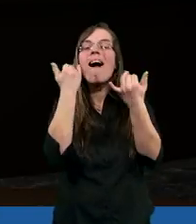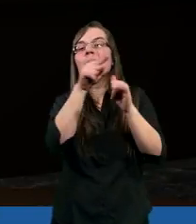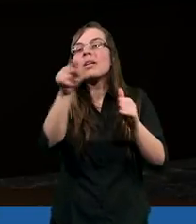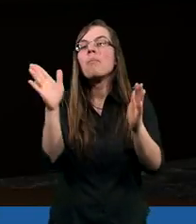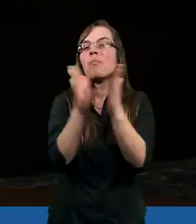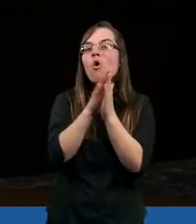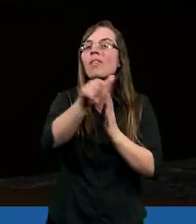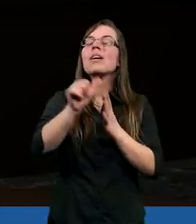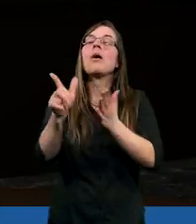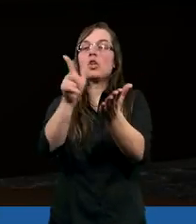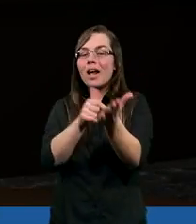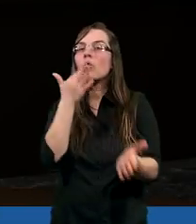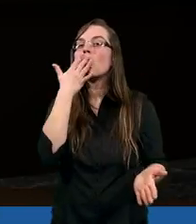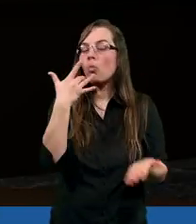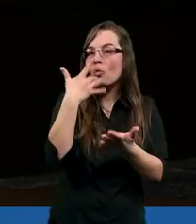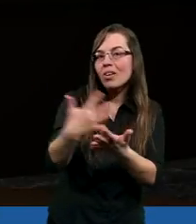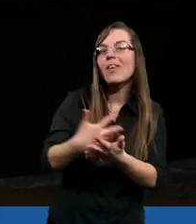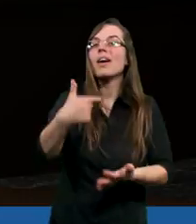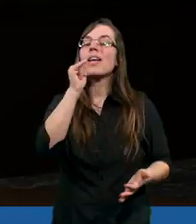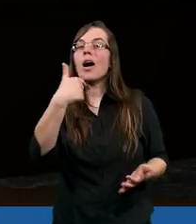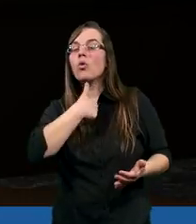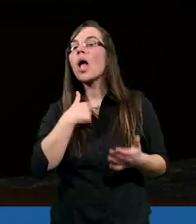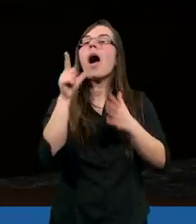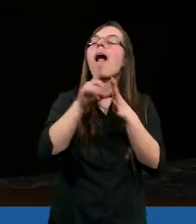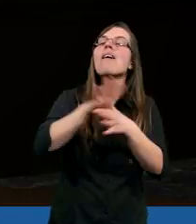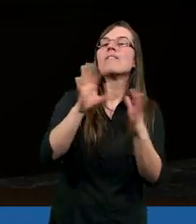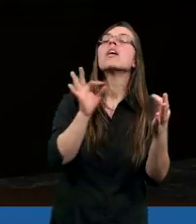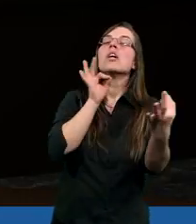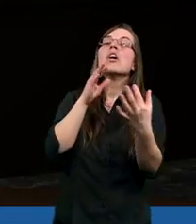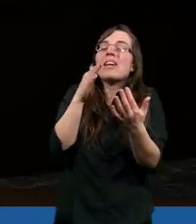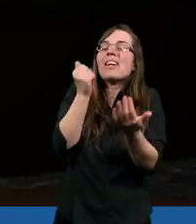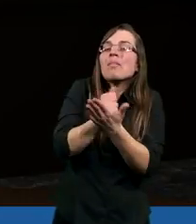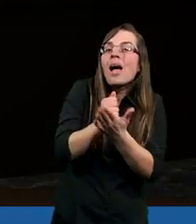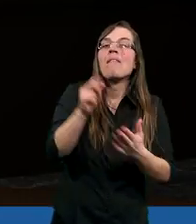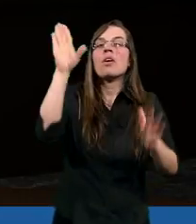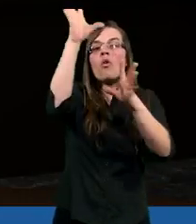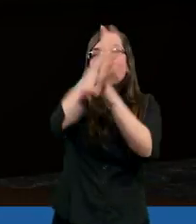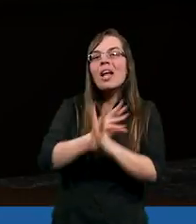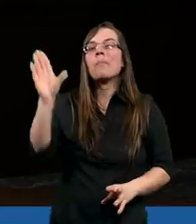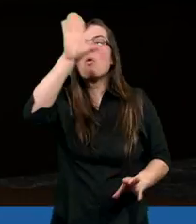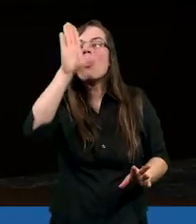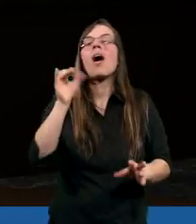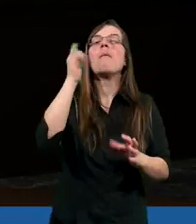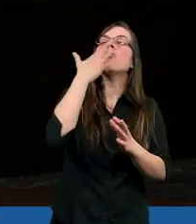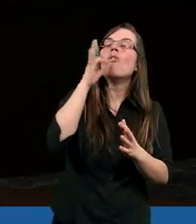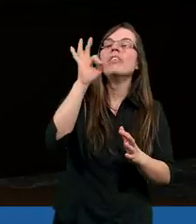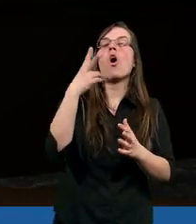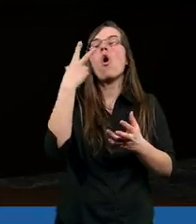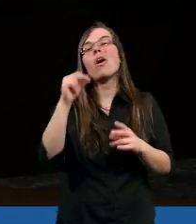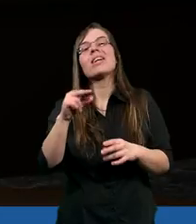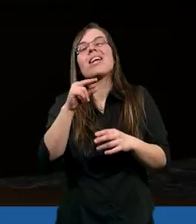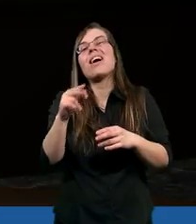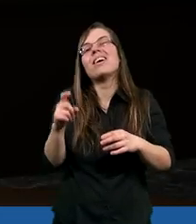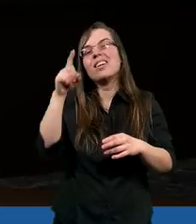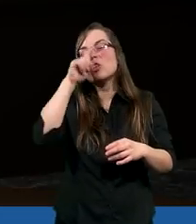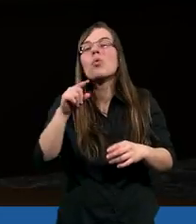gdzie Dawid bardzo często używa ja, ale on mówi w kontekście uwielbienia Boga. On mówi o swojej słabości. On mówi o nieporadności. I